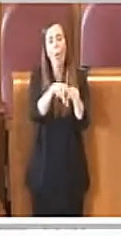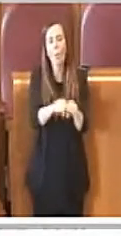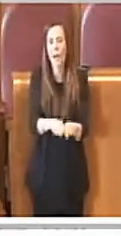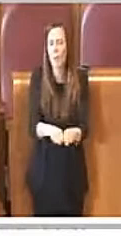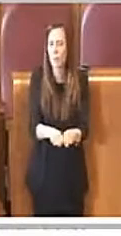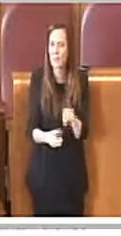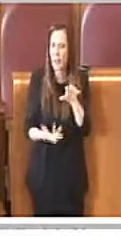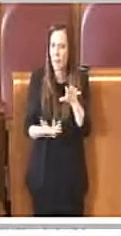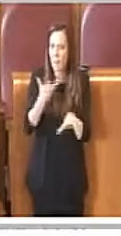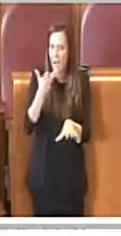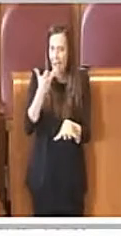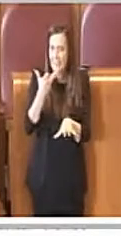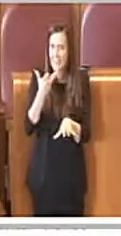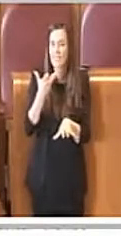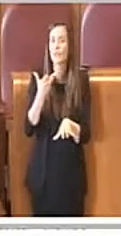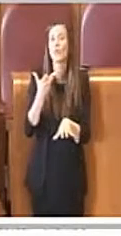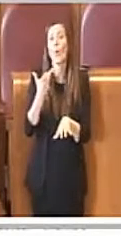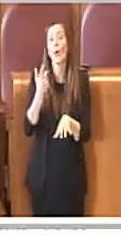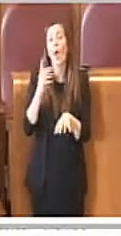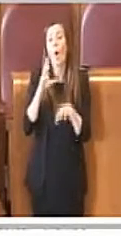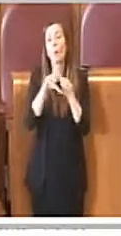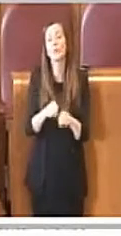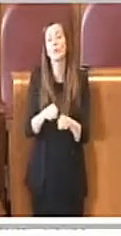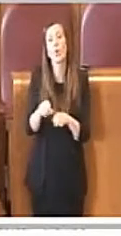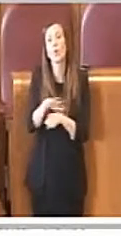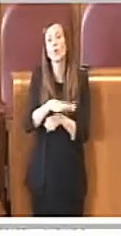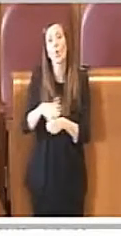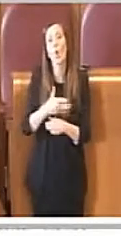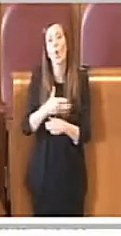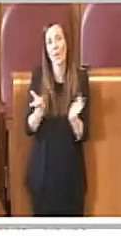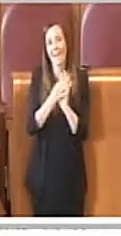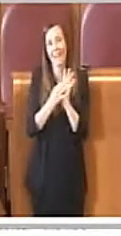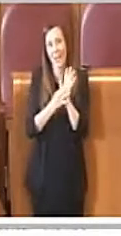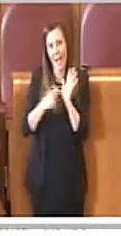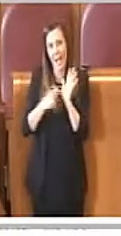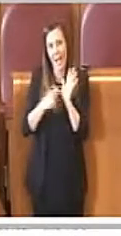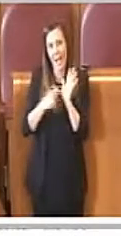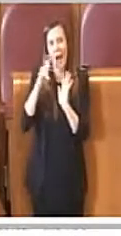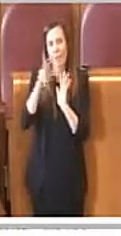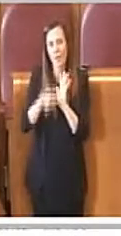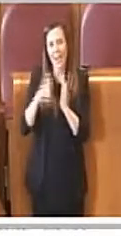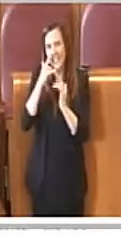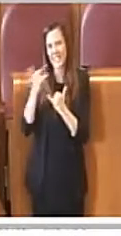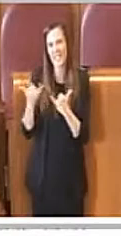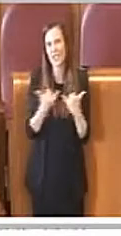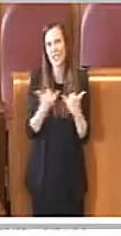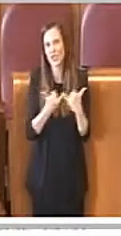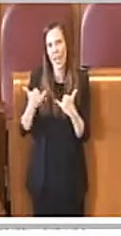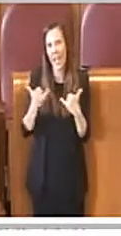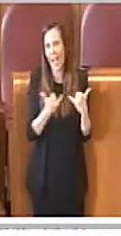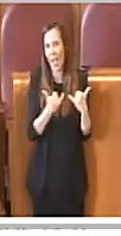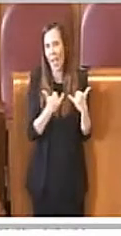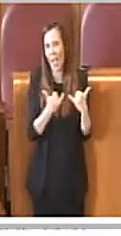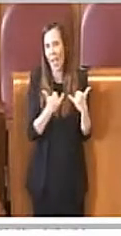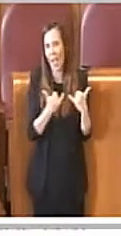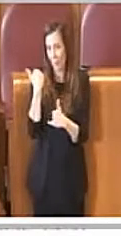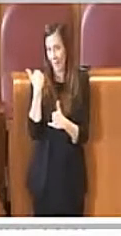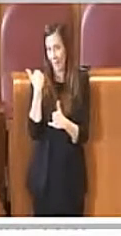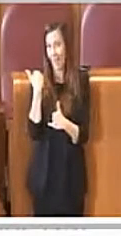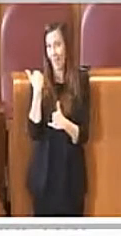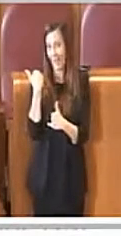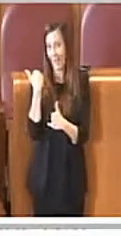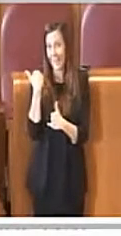occupazioni di suolo pubblico per il regolamento approvato a dicembre di quest'anno che va